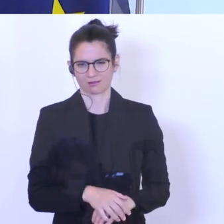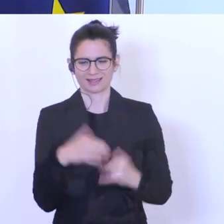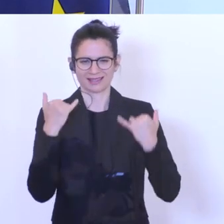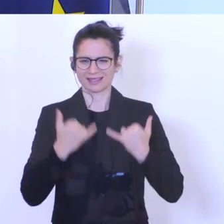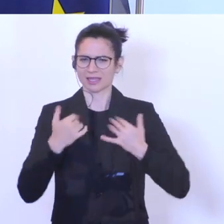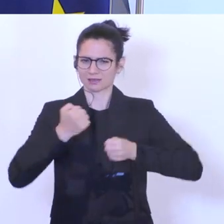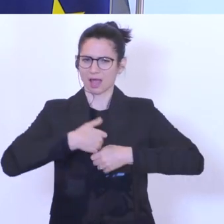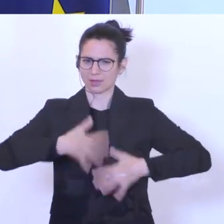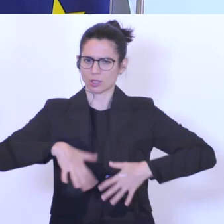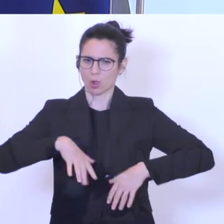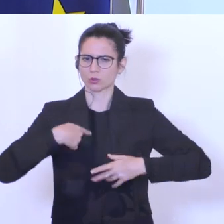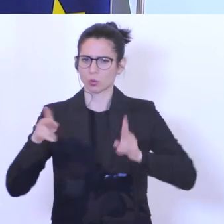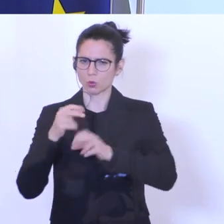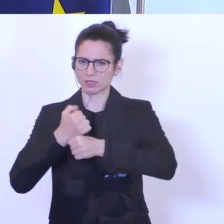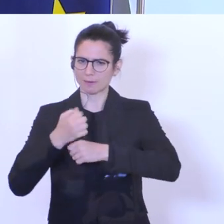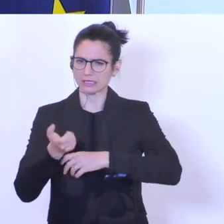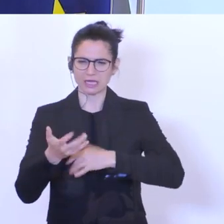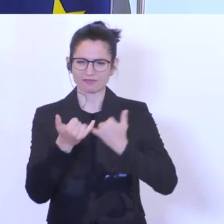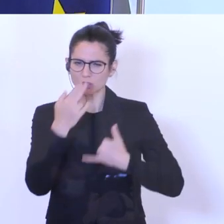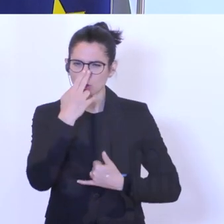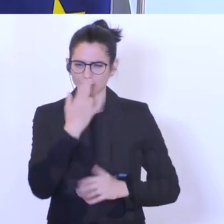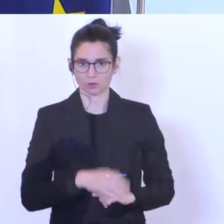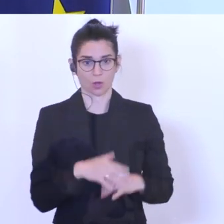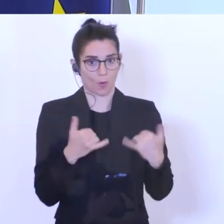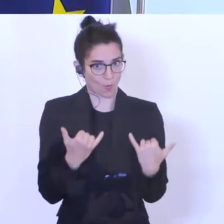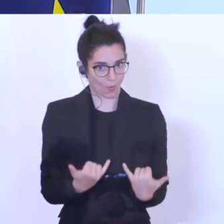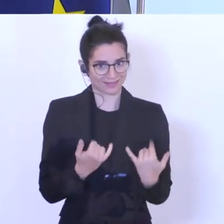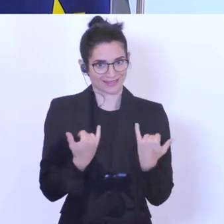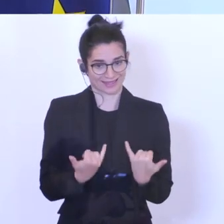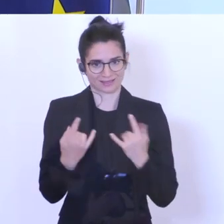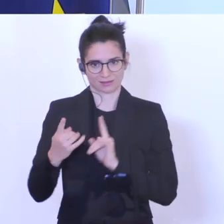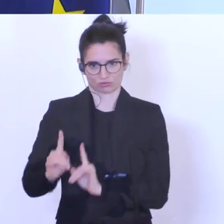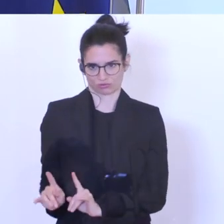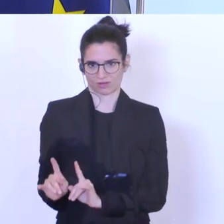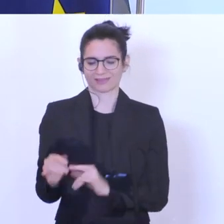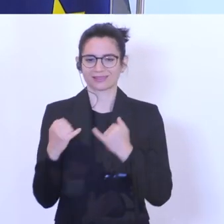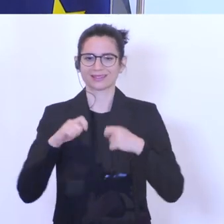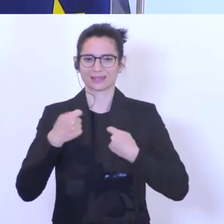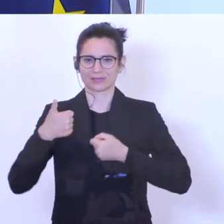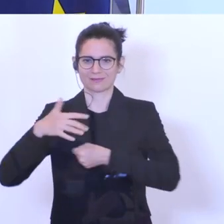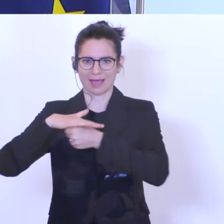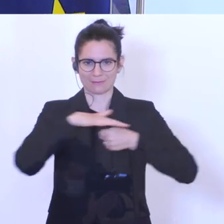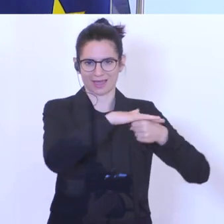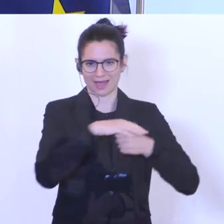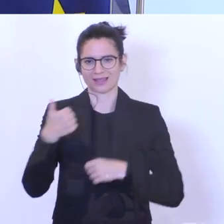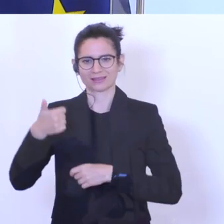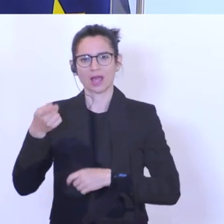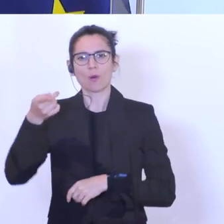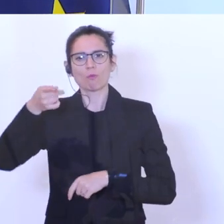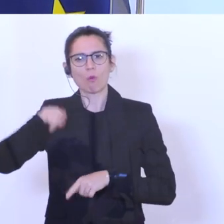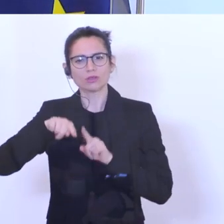aktuellen Arbeitslosen und Kurzarbeitszahlen aus? Heute nämlich gibt es zwei Bereiche. Einerseits die